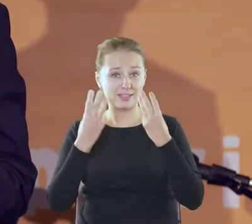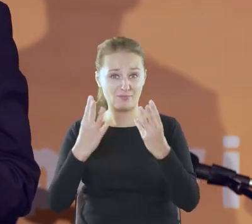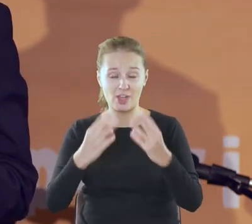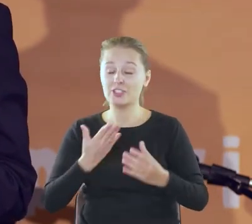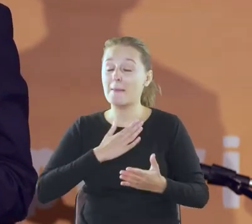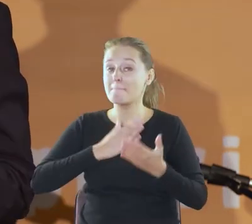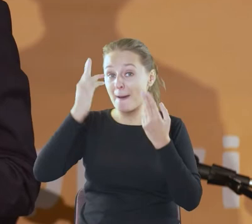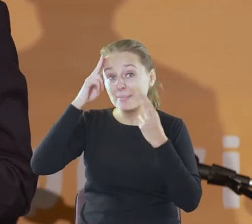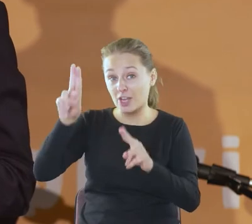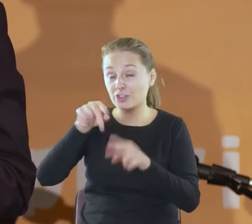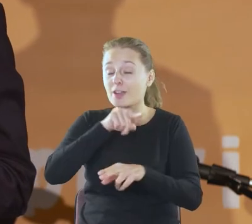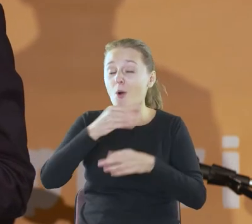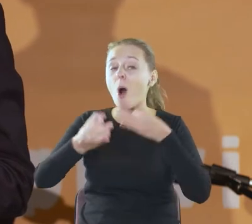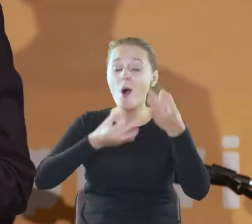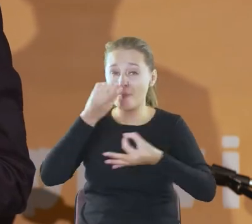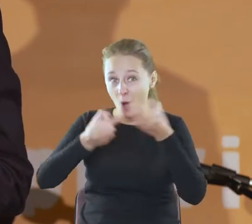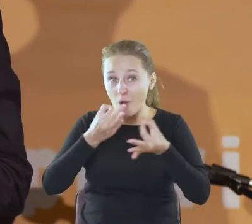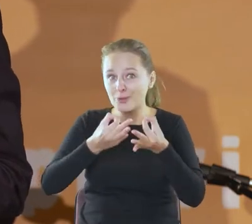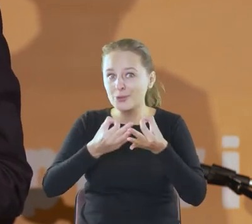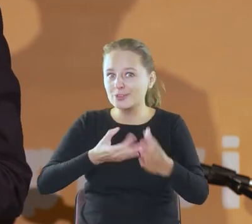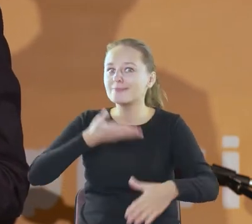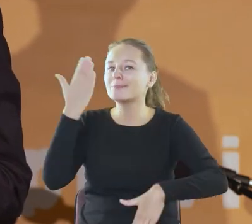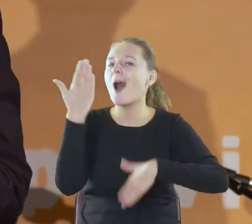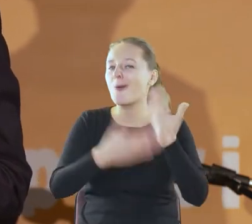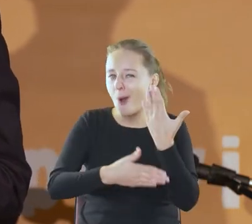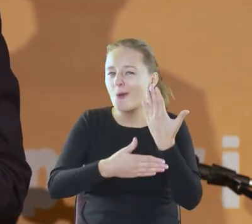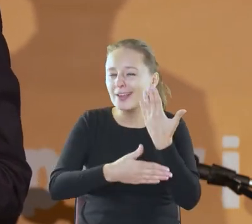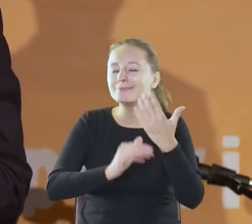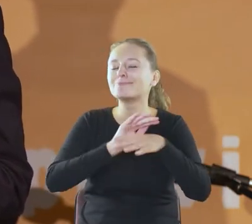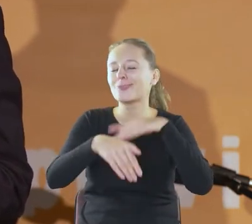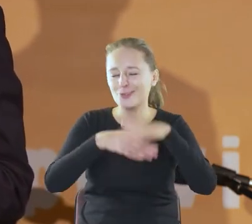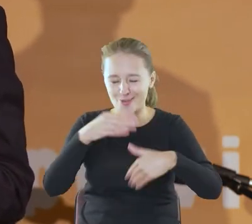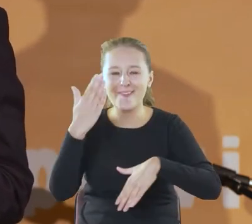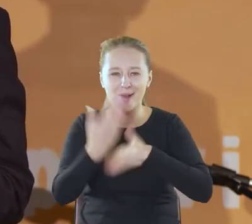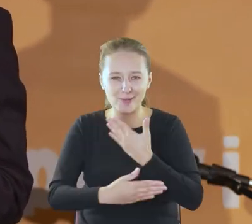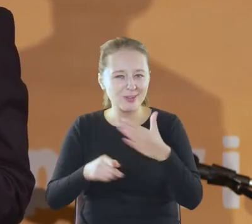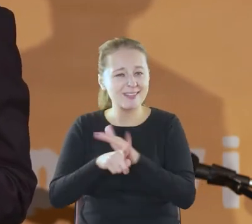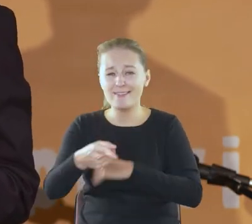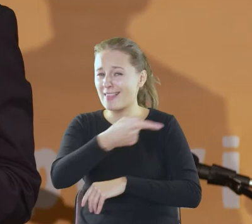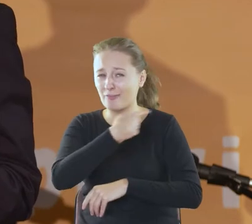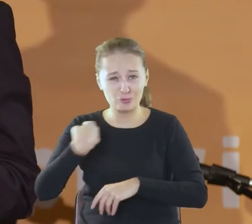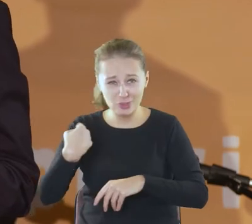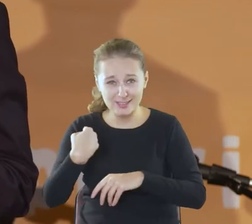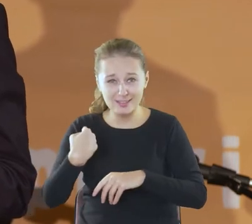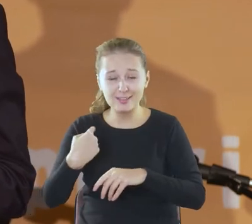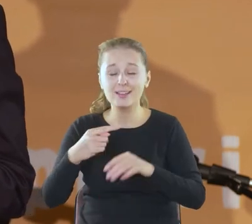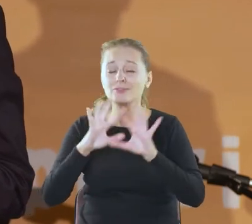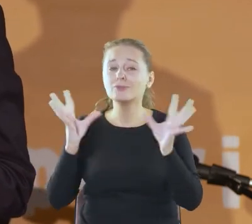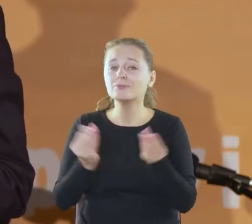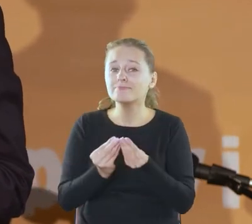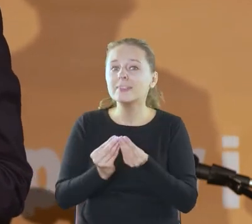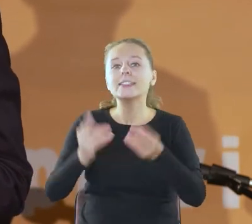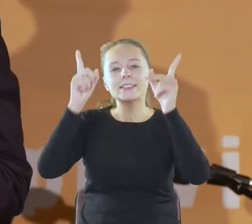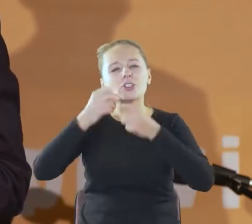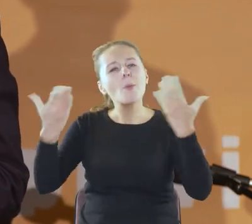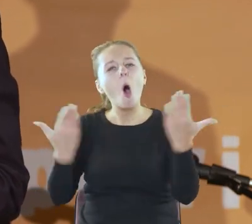I mam nadzieję, że w tej opowieści, która zakończy się happy endem dla nas wszystkich, zaczniemy też na nowo opowiadać